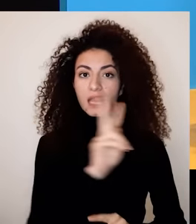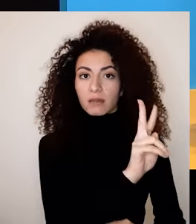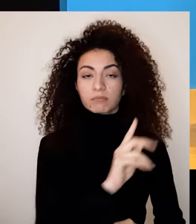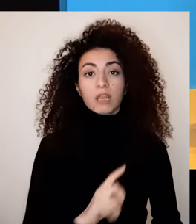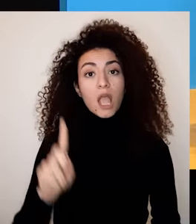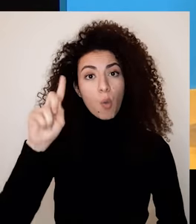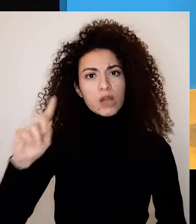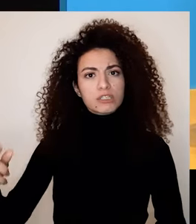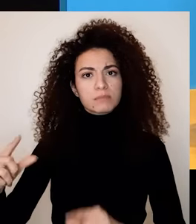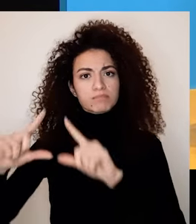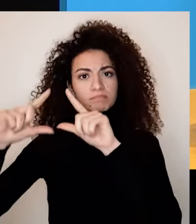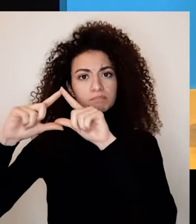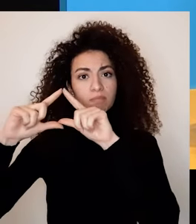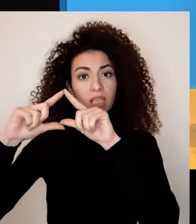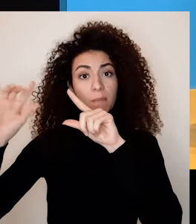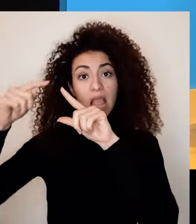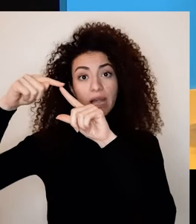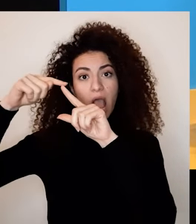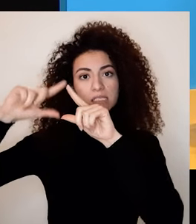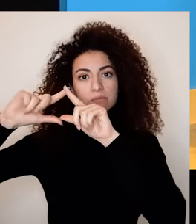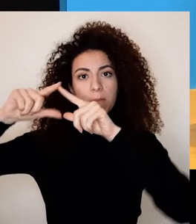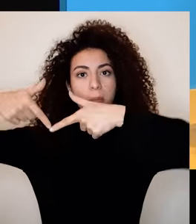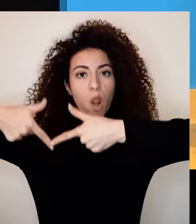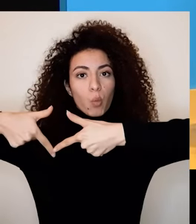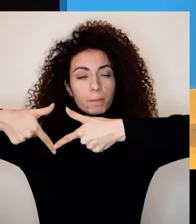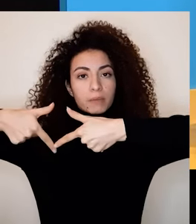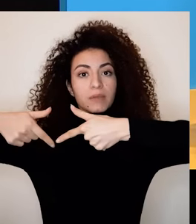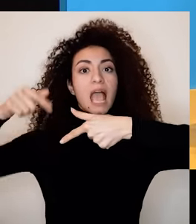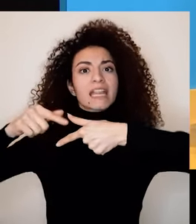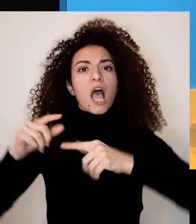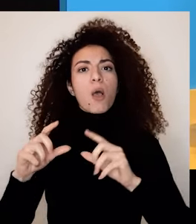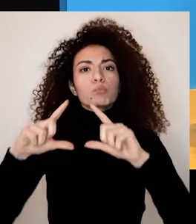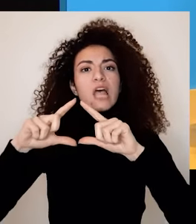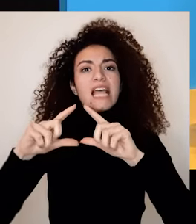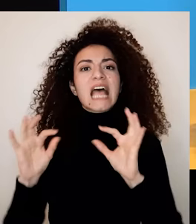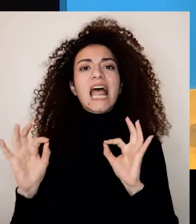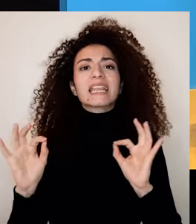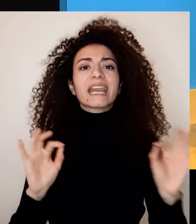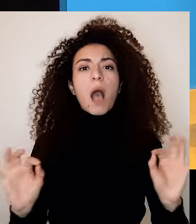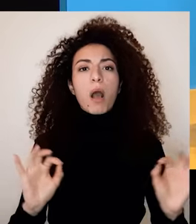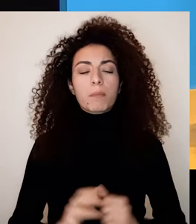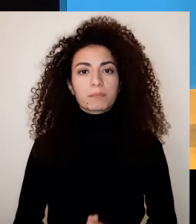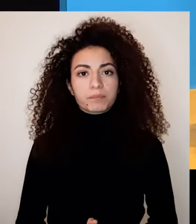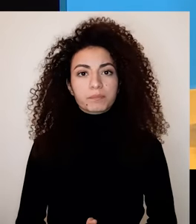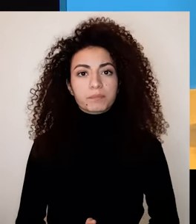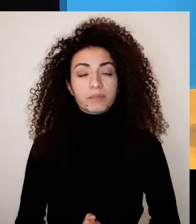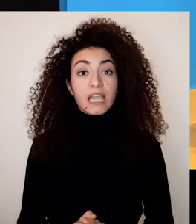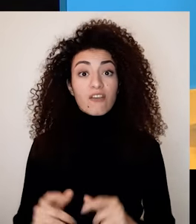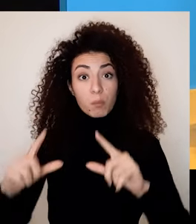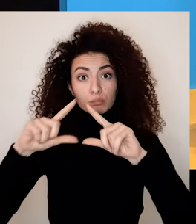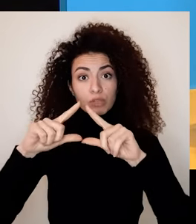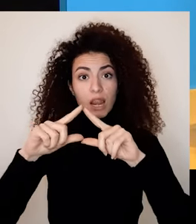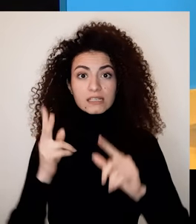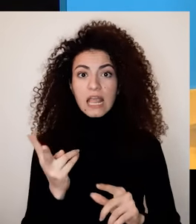المسلث الأول حيث رأس الهرم هو للأسفل يضع المسلث الدرامي مؤلفه ستيفن